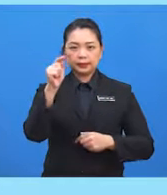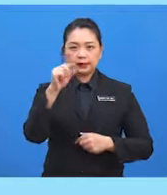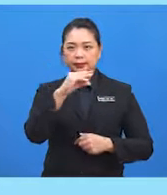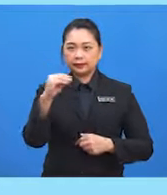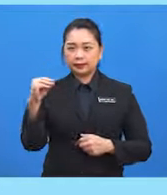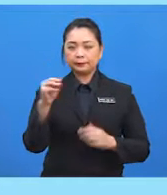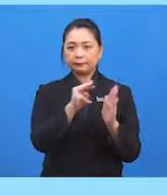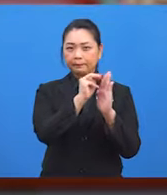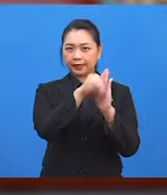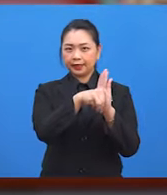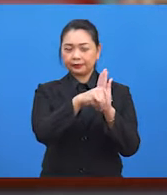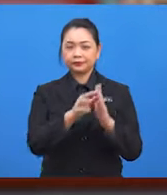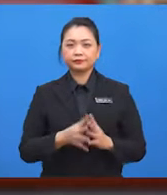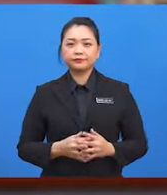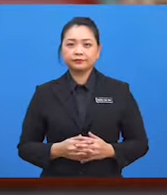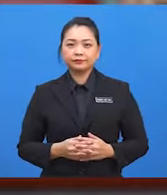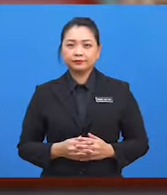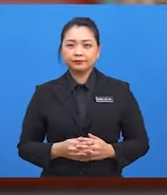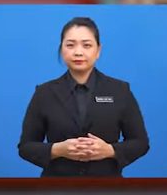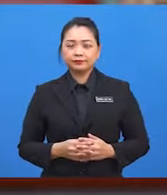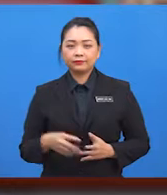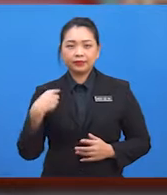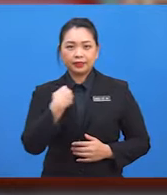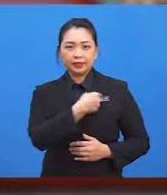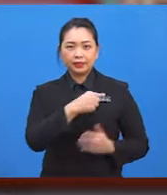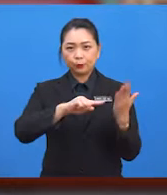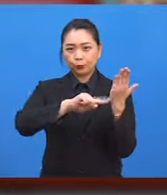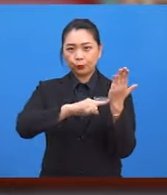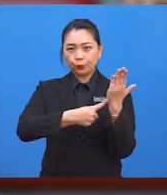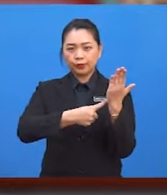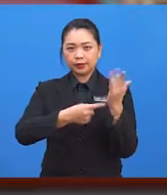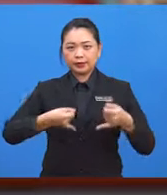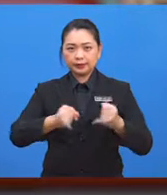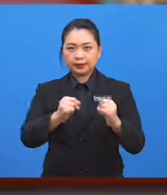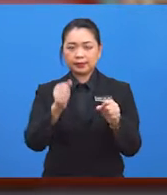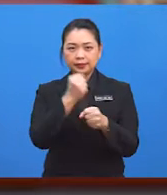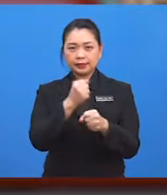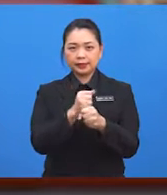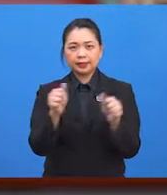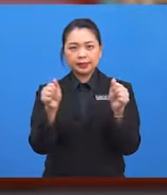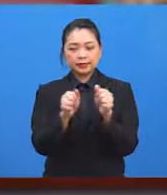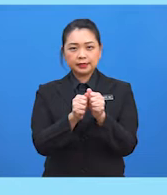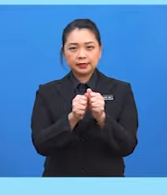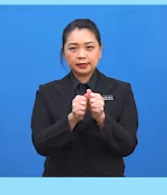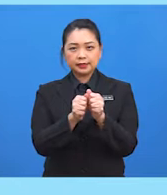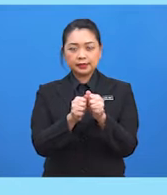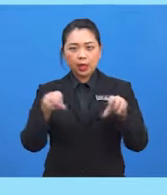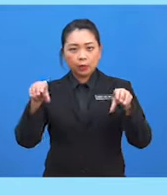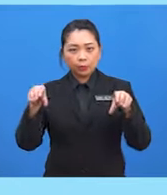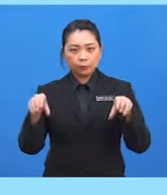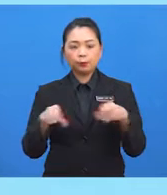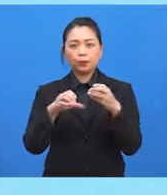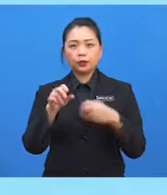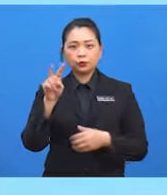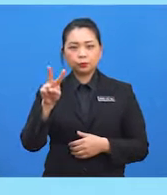dan minit. Kita mulakan jalan kerja dengan mencerakinkan 24